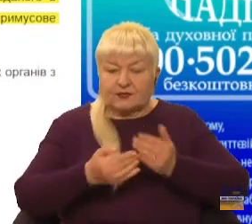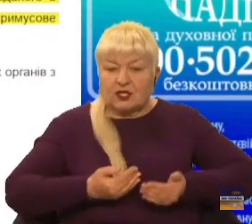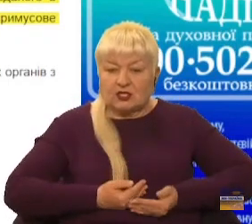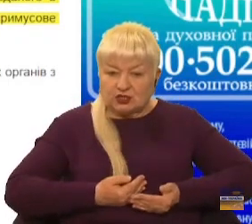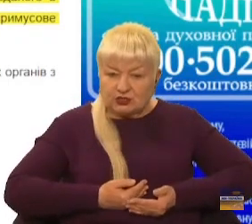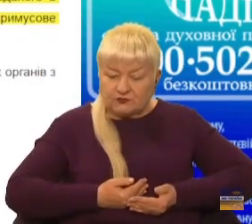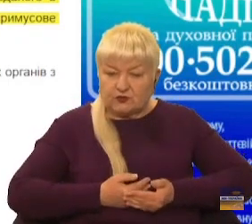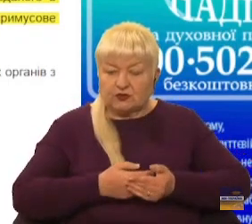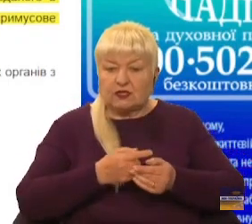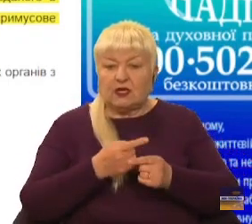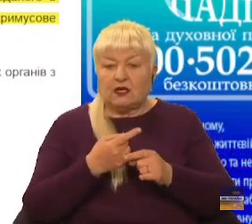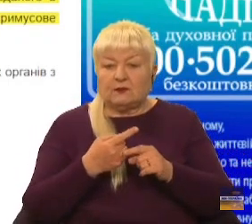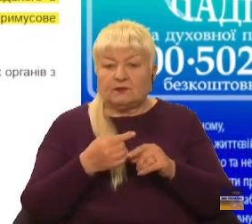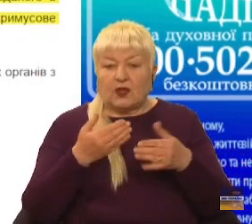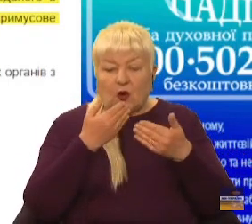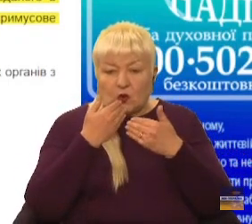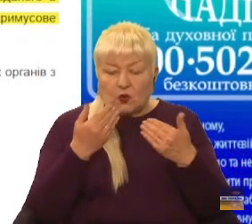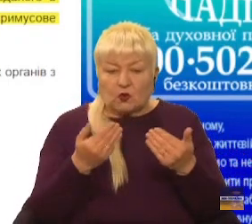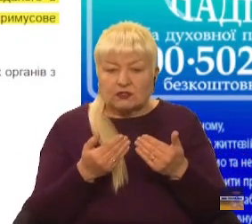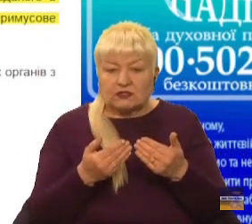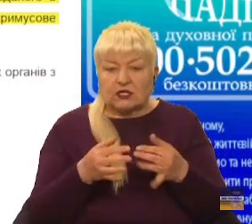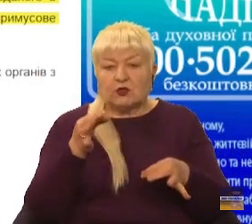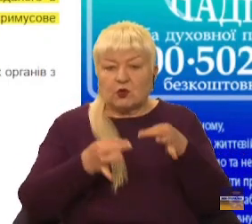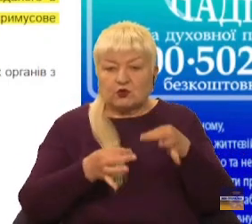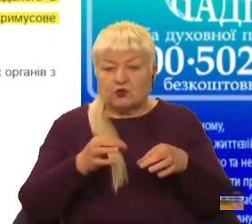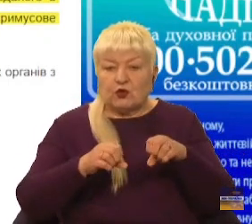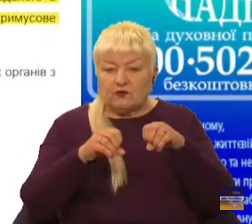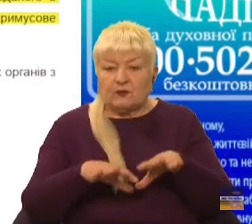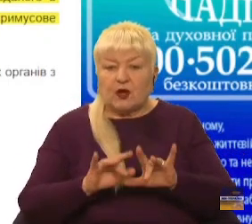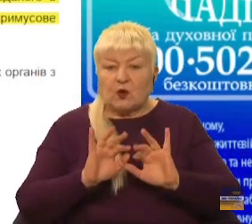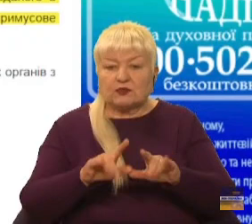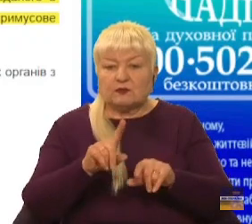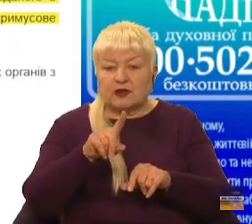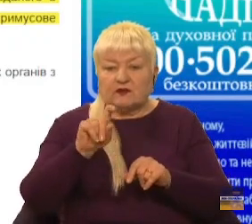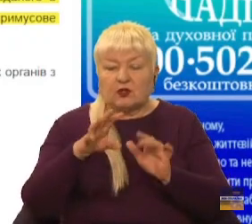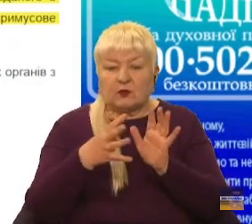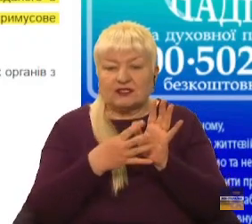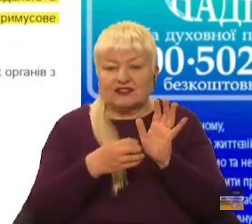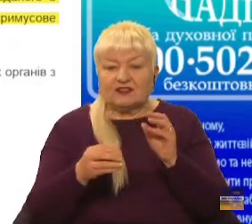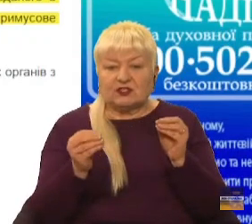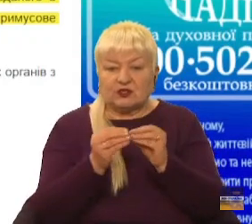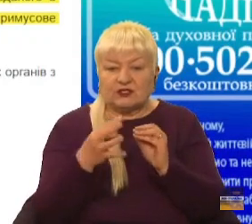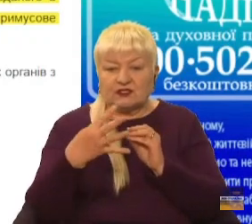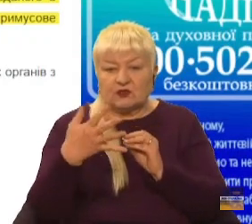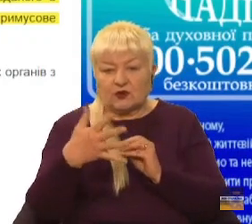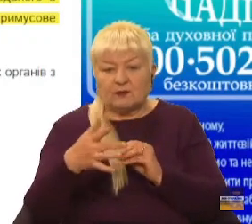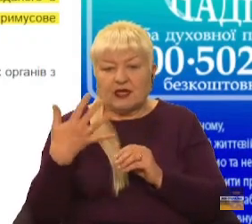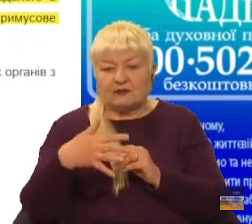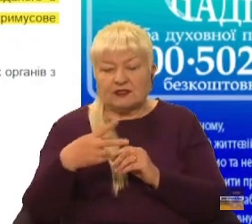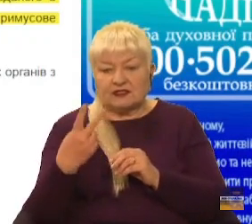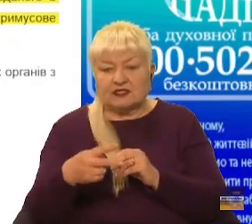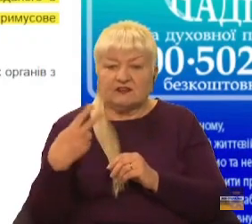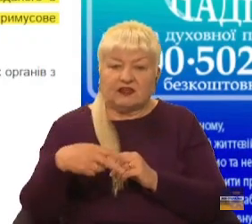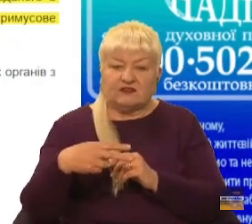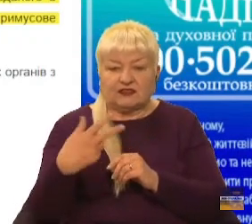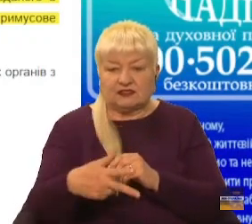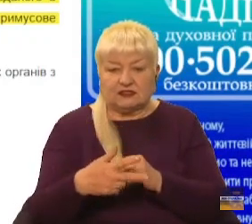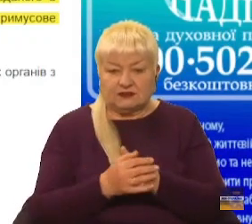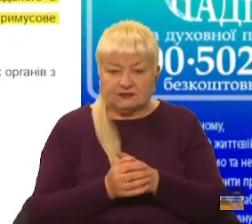законної сили остаточним судовим рішенням у справі номер 910-45-52-23.